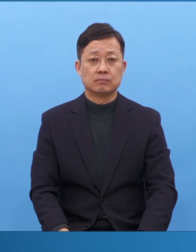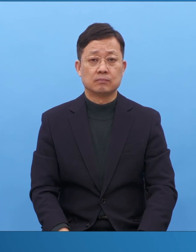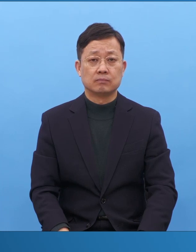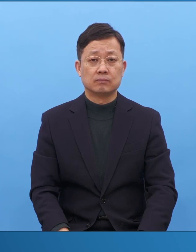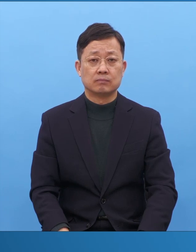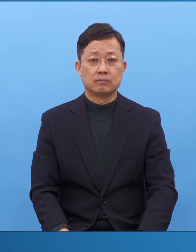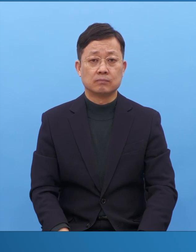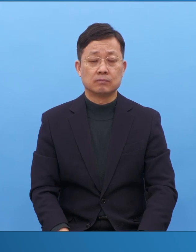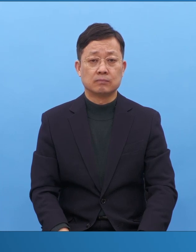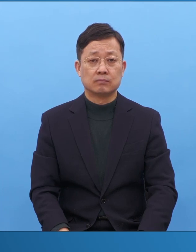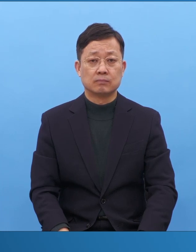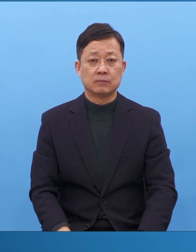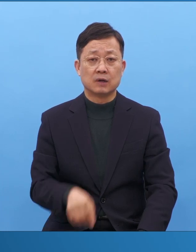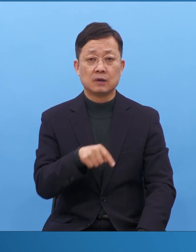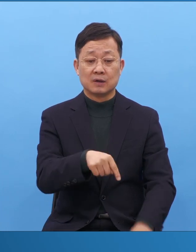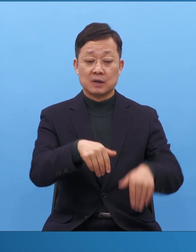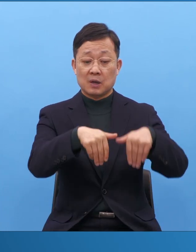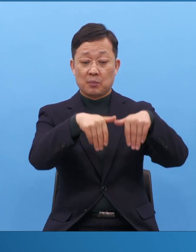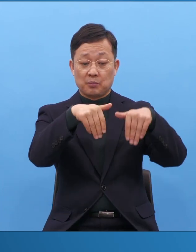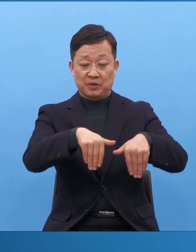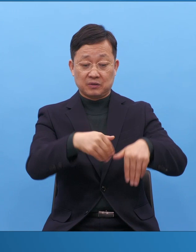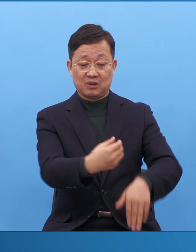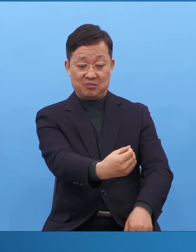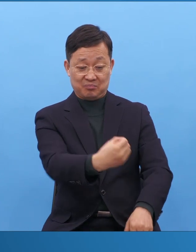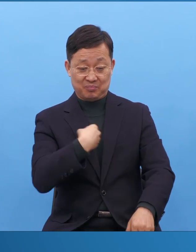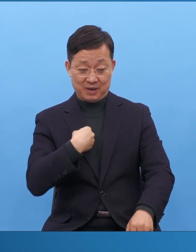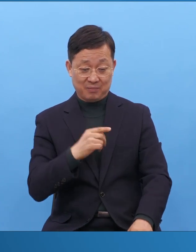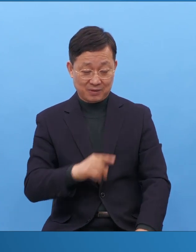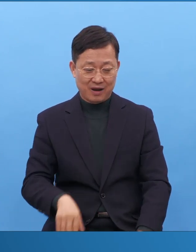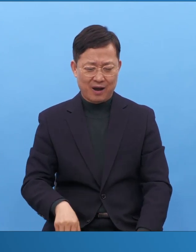한 번만 알아듣는 게 그 얘기에요. 너무 편하다.